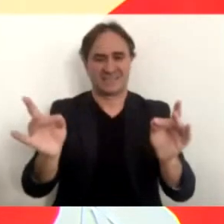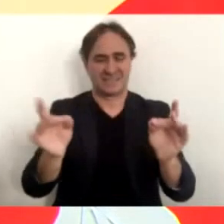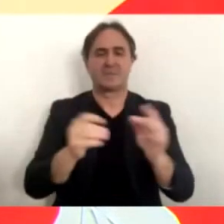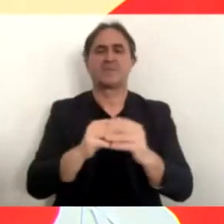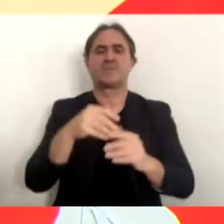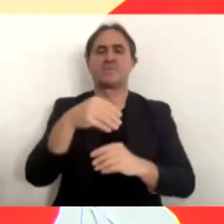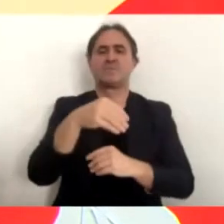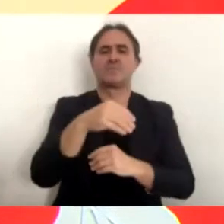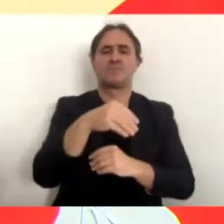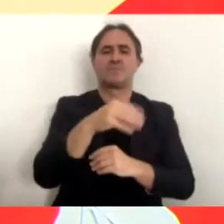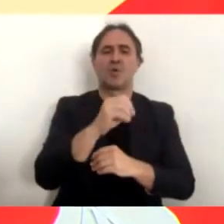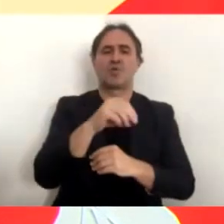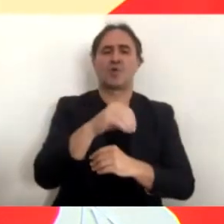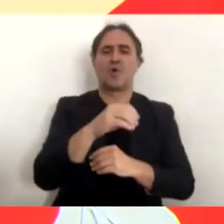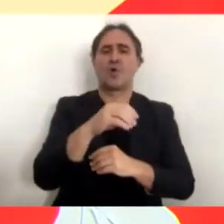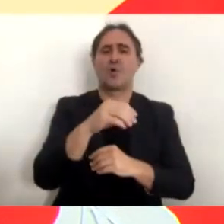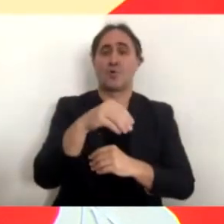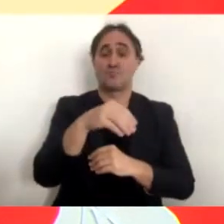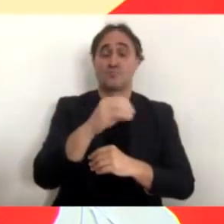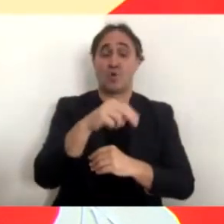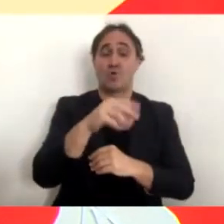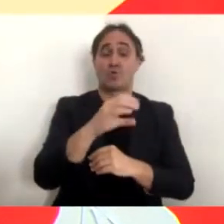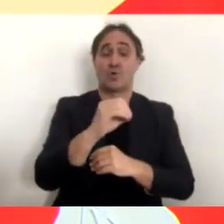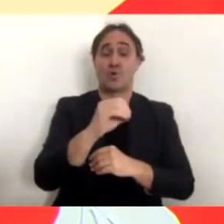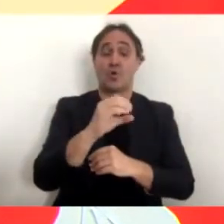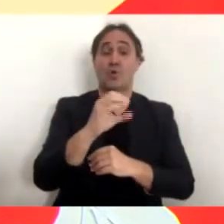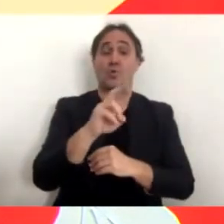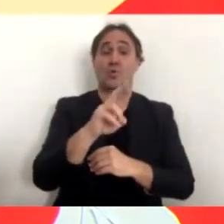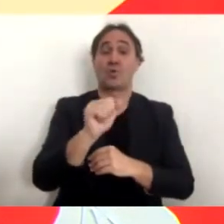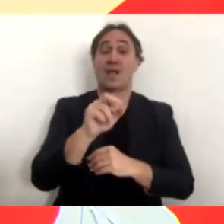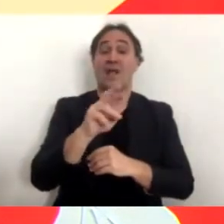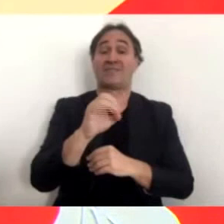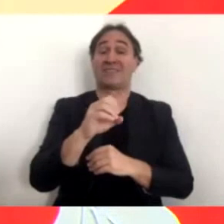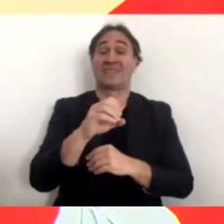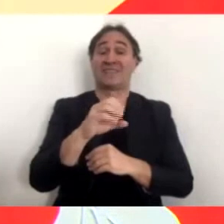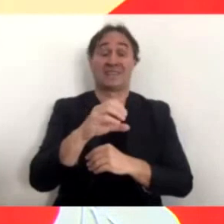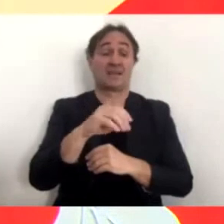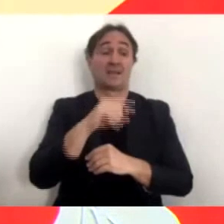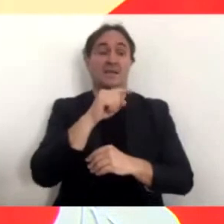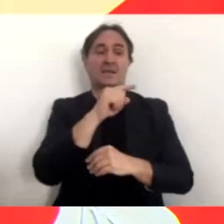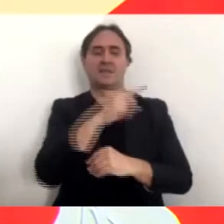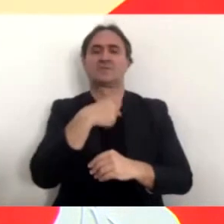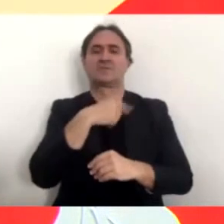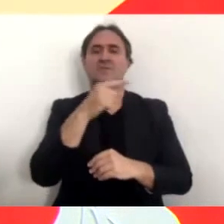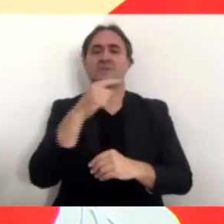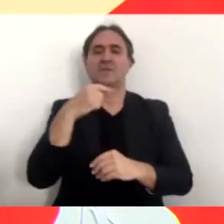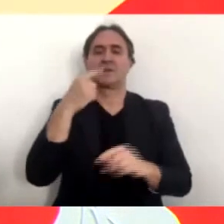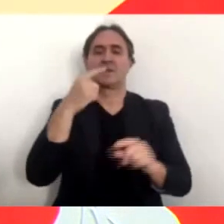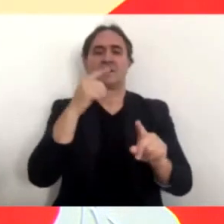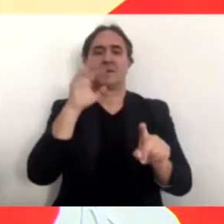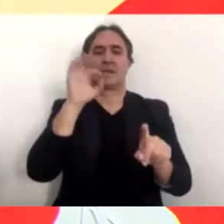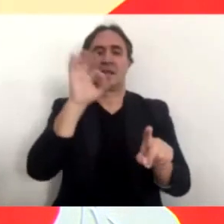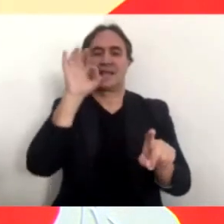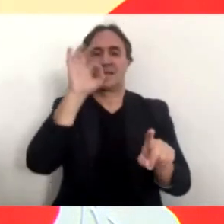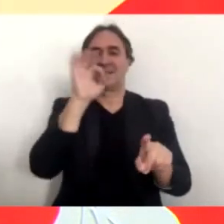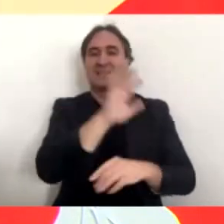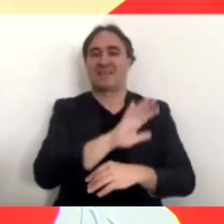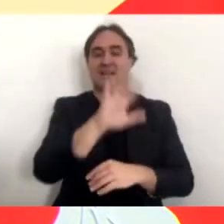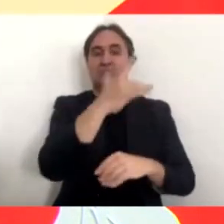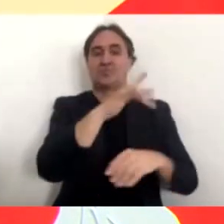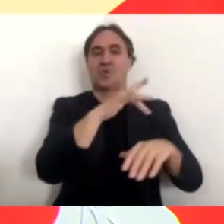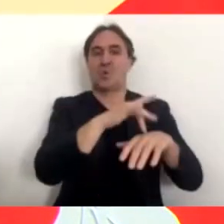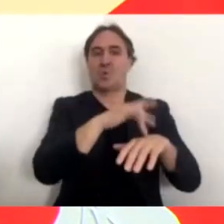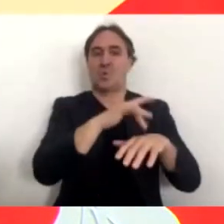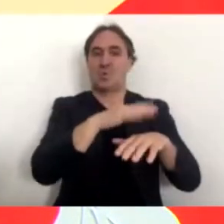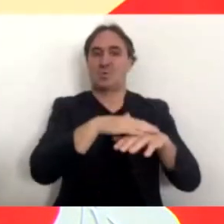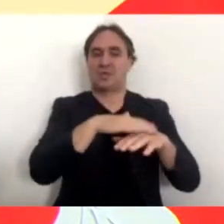approvato nel Regno Unito il direttore generale di AIFA, il dottor Magrini, ha già chiesto il dossier proprio